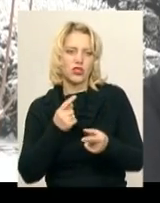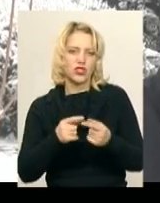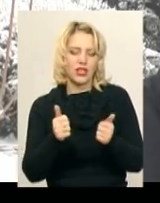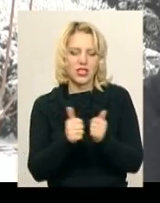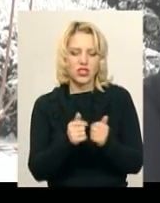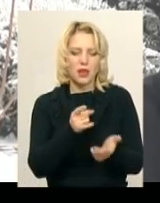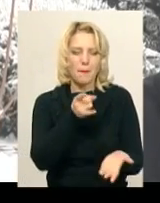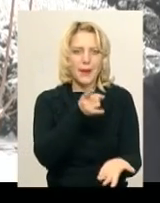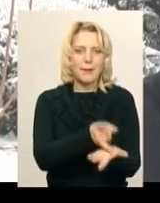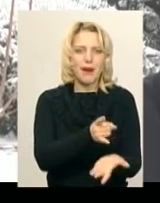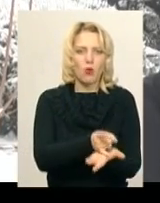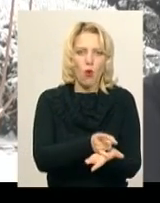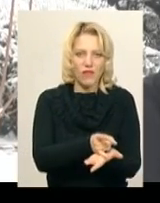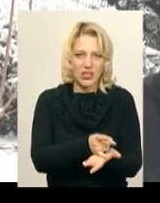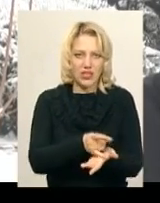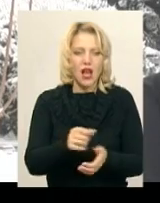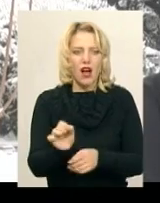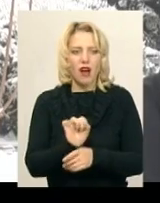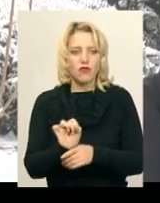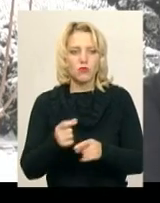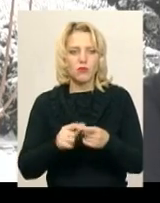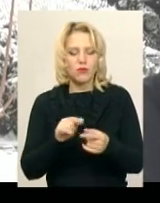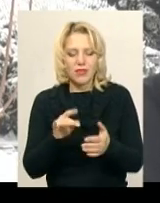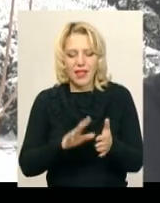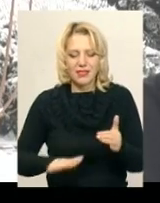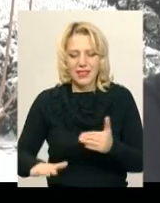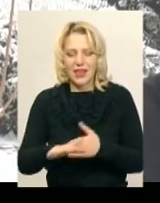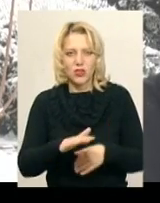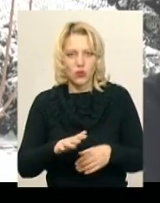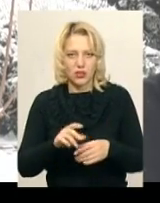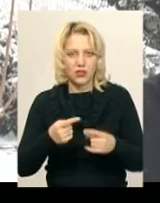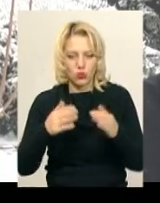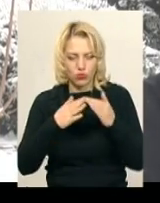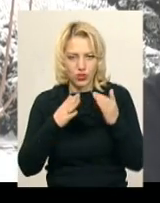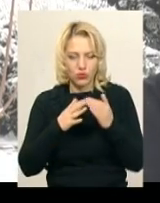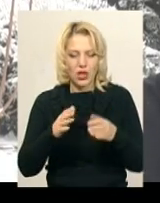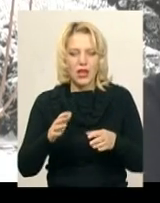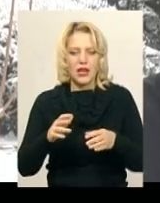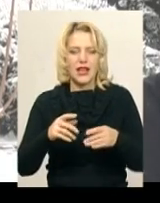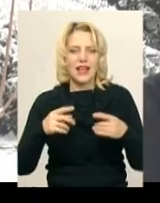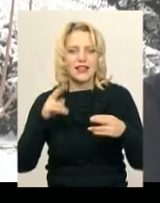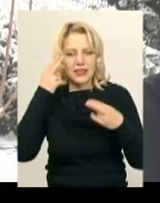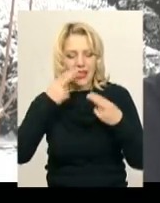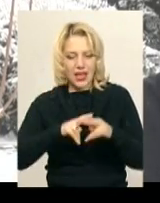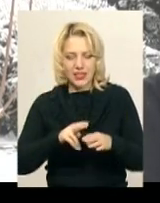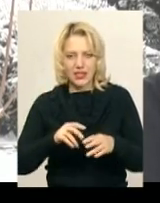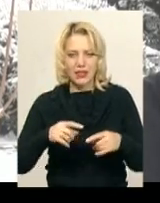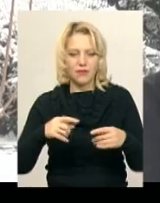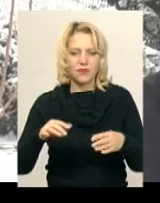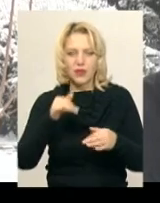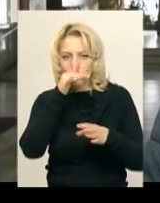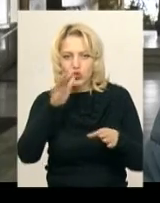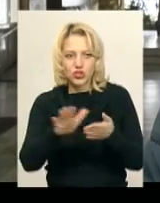пояснити тим, що в придворівій території дуже важко снігоочисній техніці прибирати сніг через хаотичне припаркування